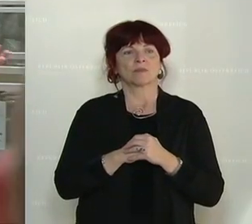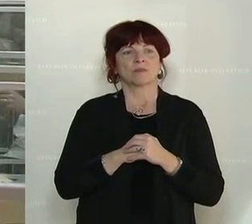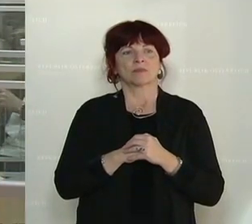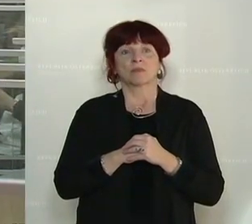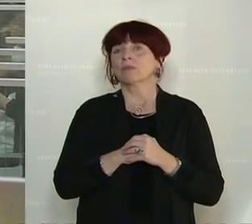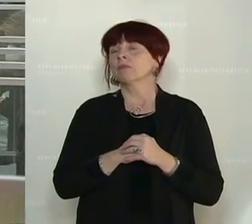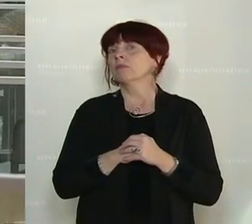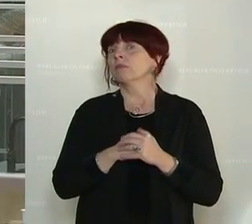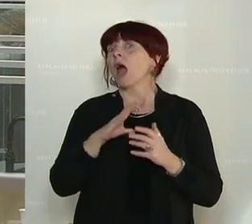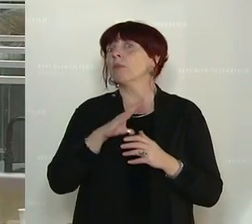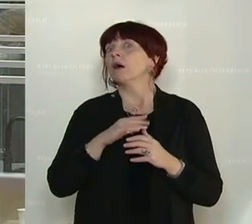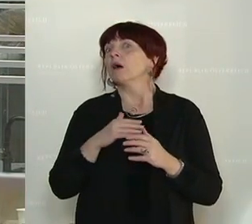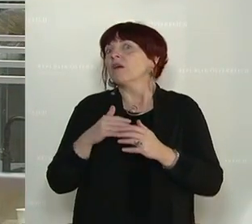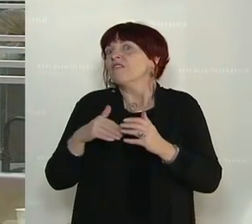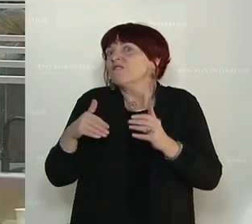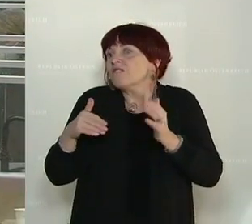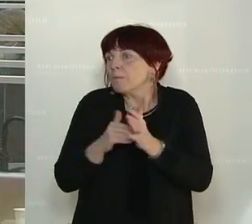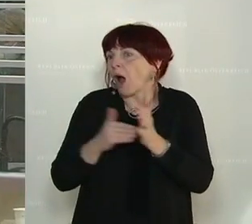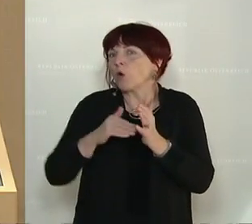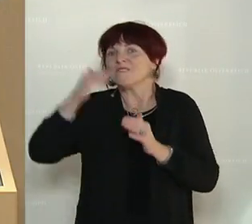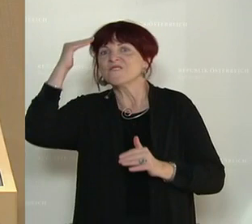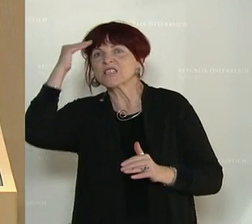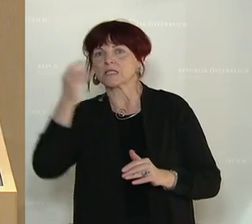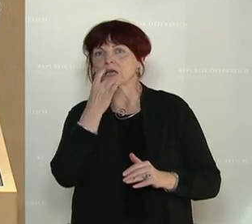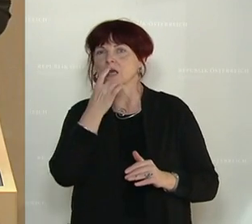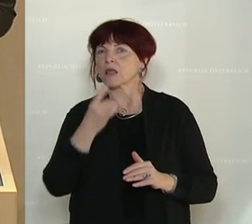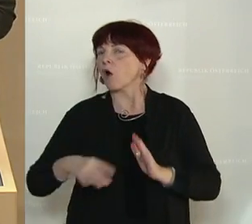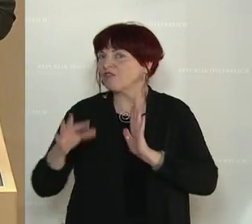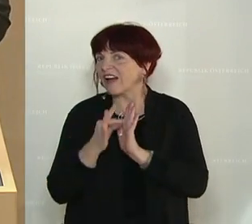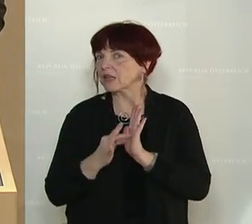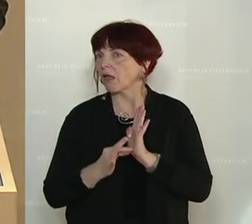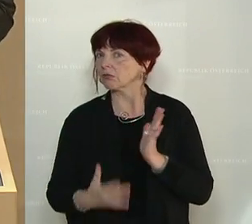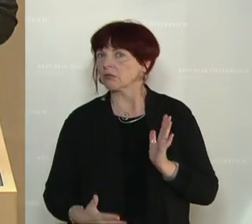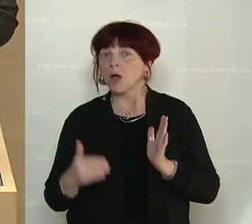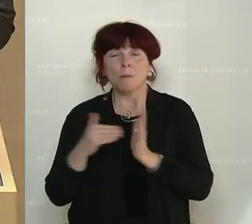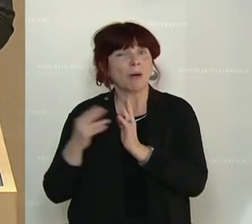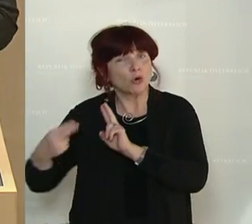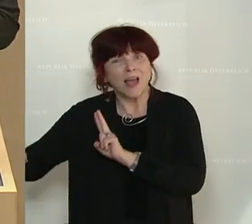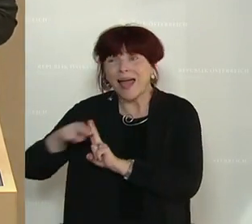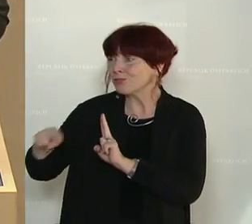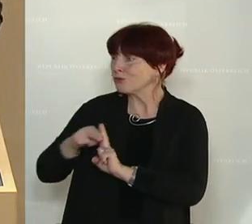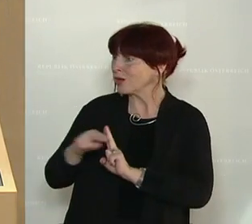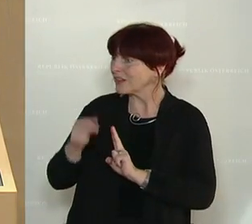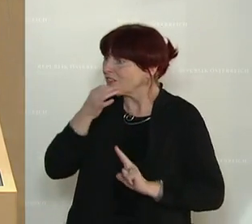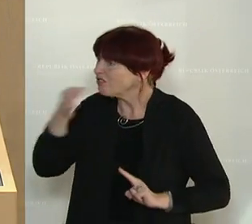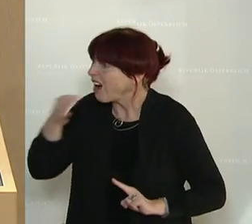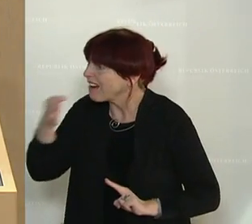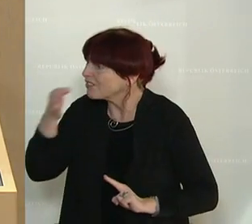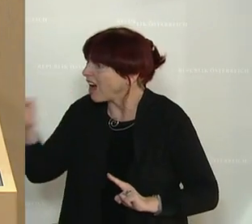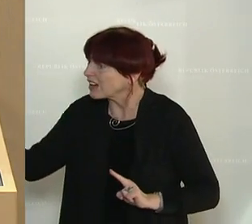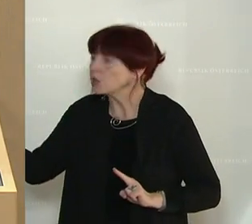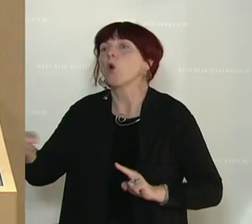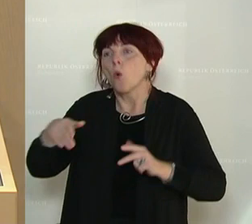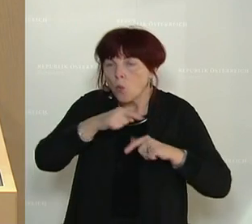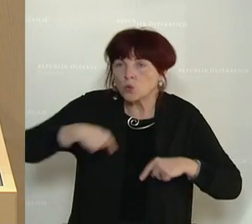Dafür ist es aber entscheidend, dass Sie uns Fakten liefern. Wir brauchen konkrete Antworten. Wir brauchen Antworten auf unsere Frage. Sie sind Basis für